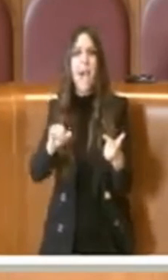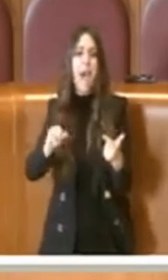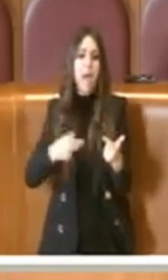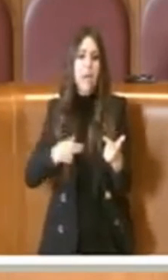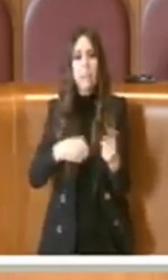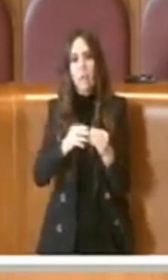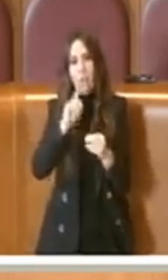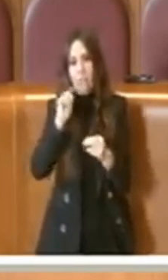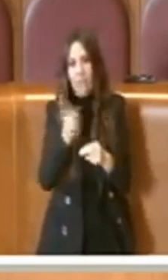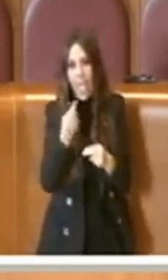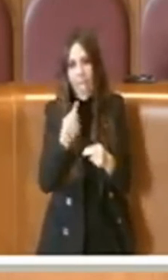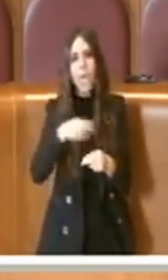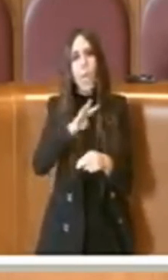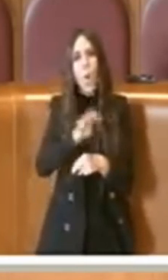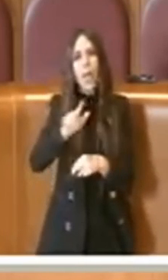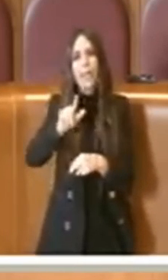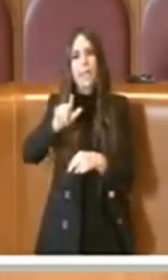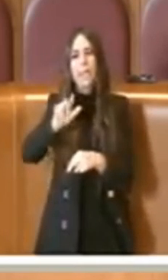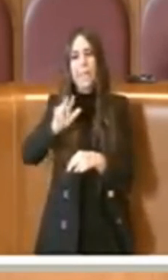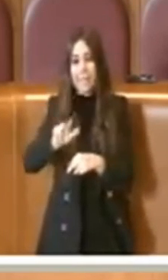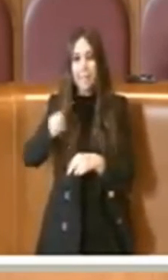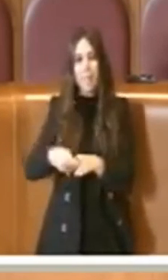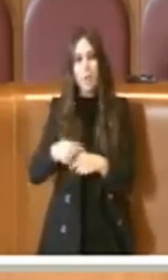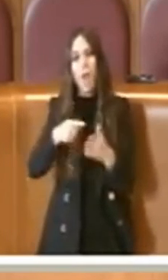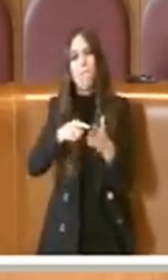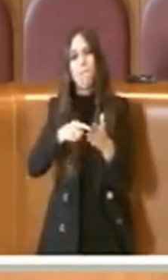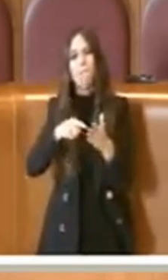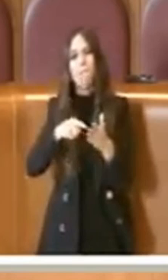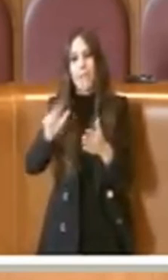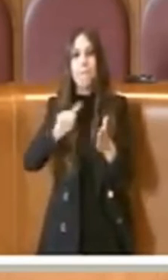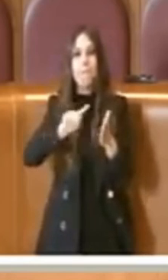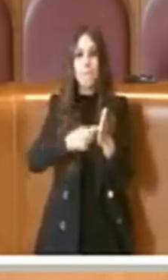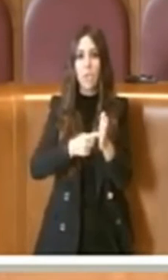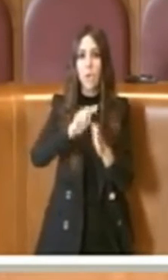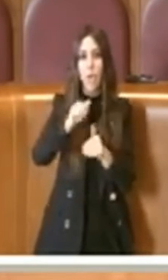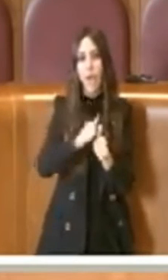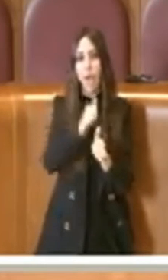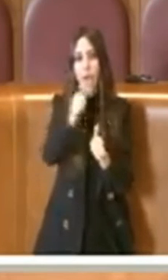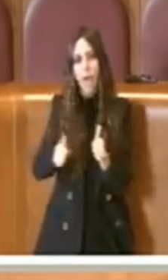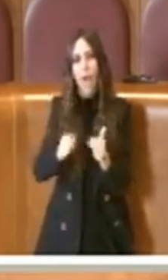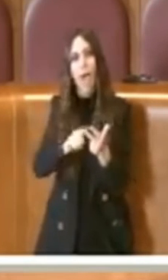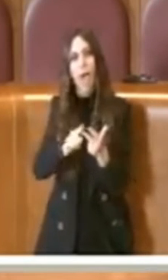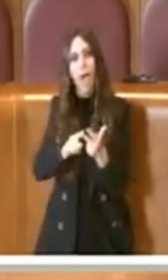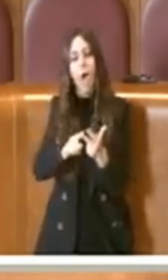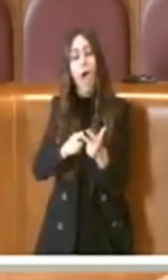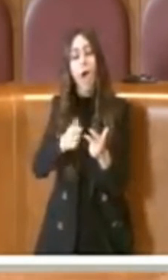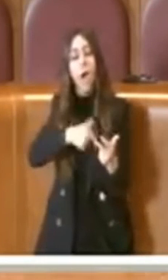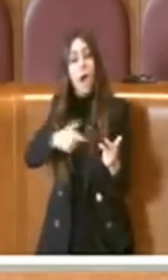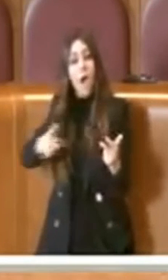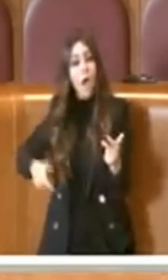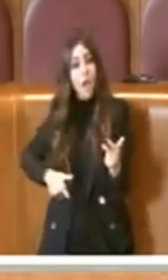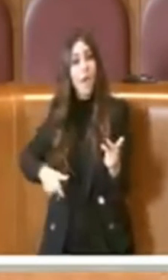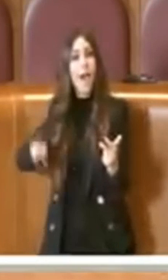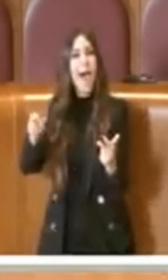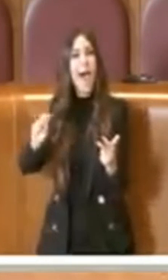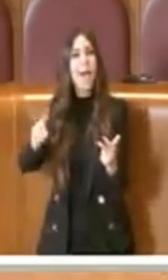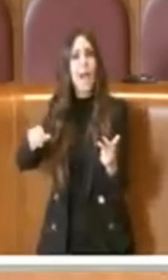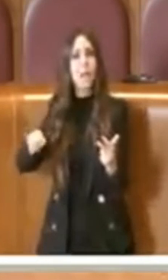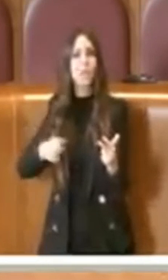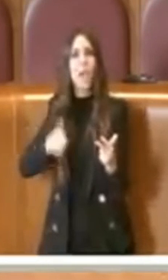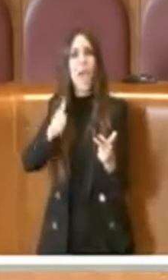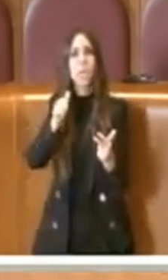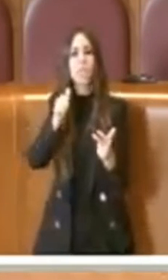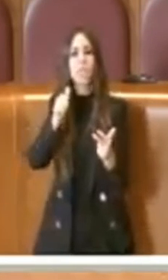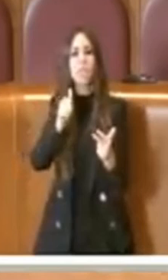meglio, 43,3 milioni di euro l'anno. Virginia Reggi ha fatto molto meglio, 111,7